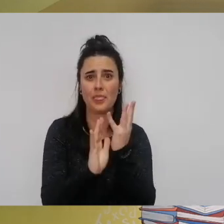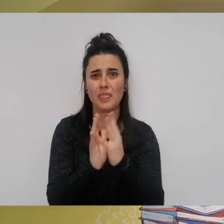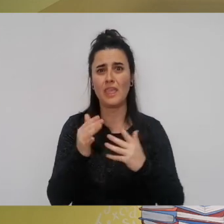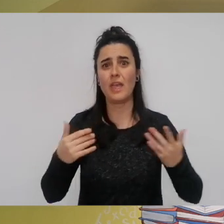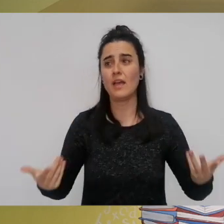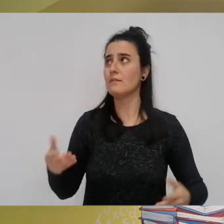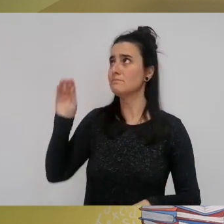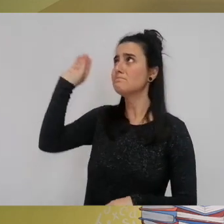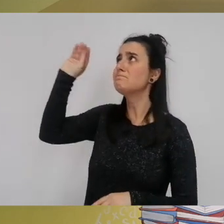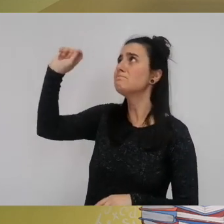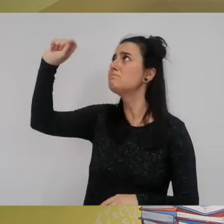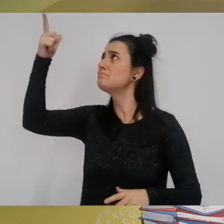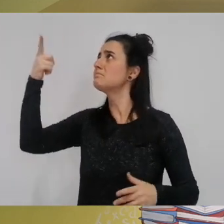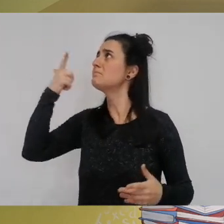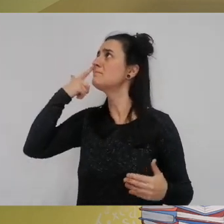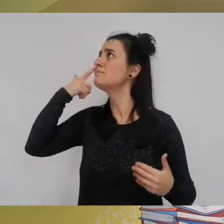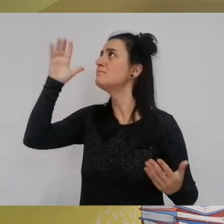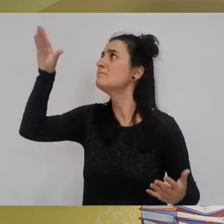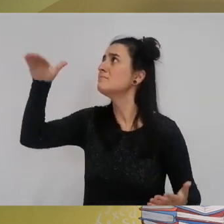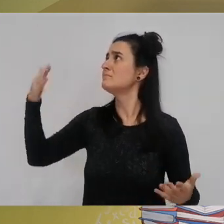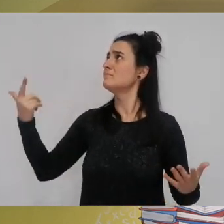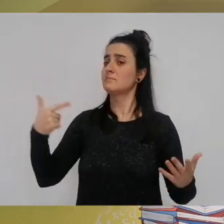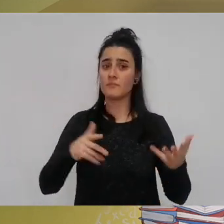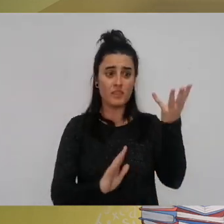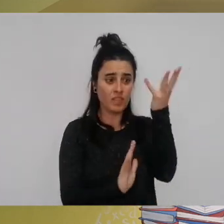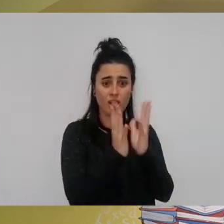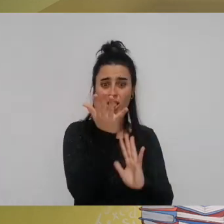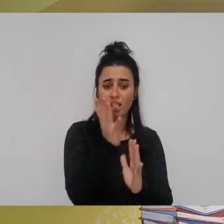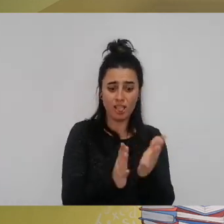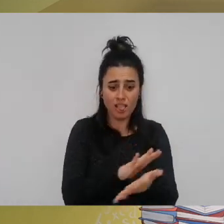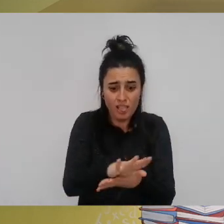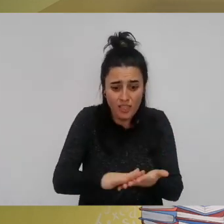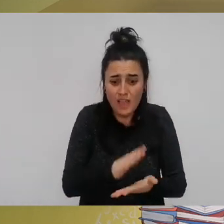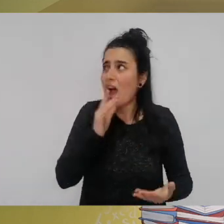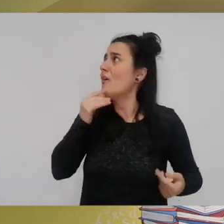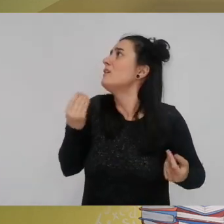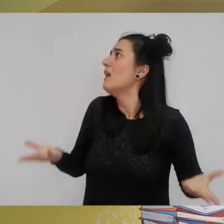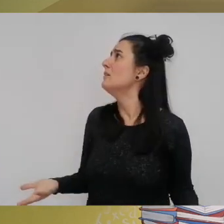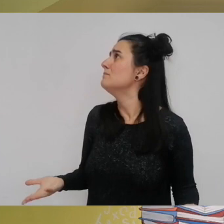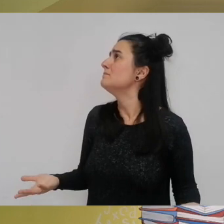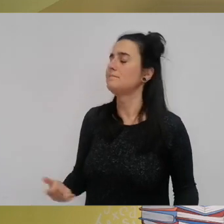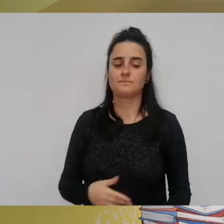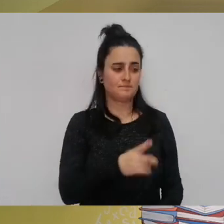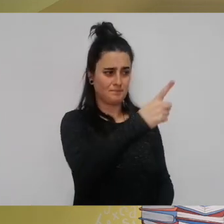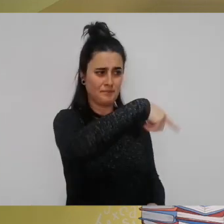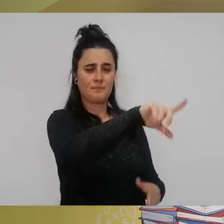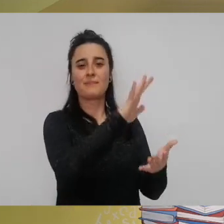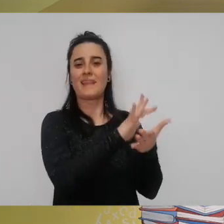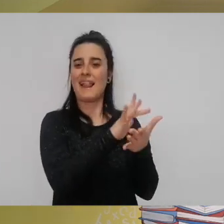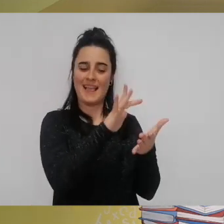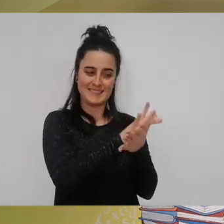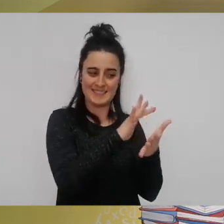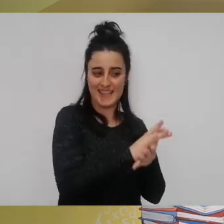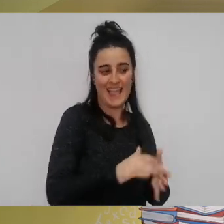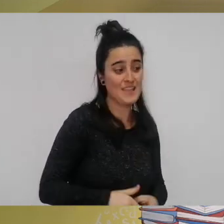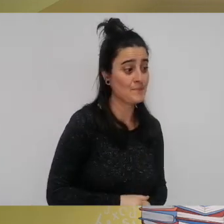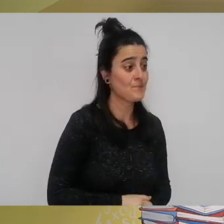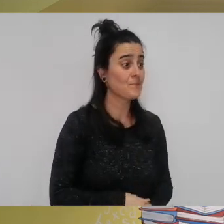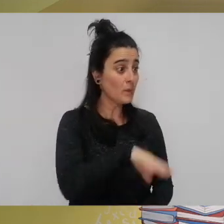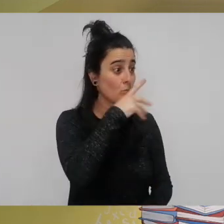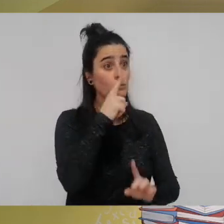joten eguztiari baina sua hitzalita horrein zer lasai esan zuen eguztiak